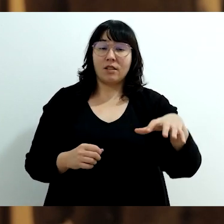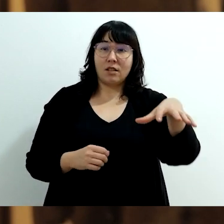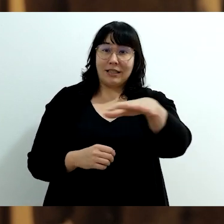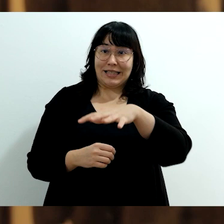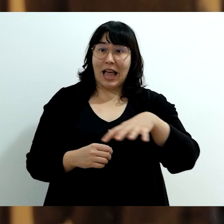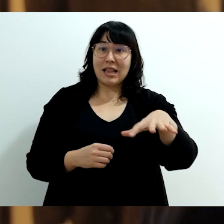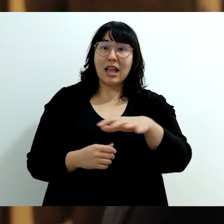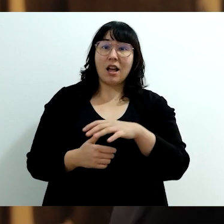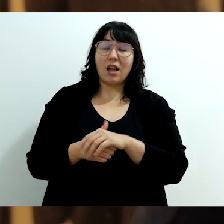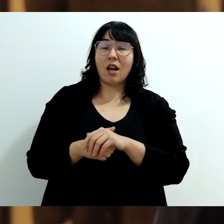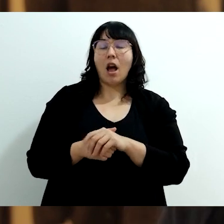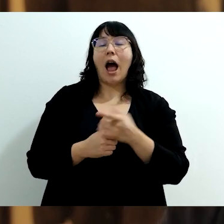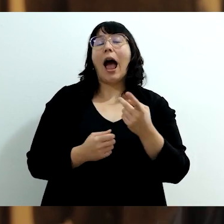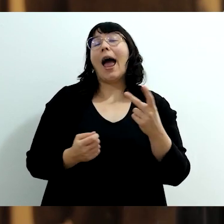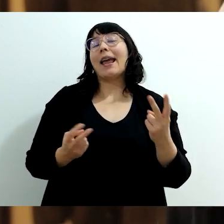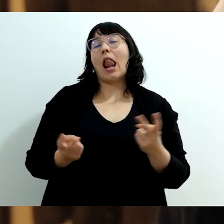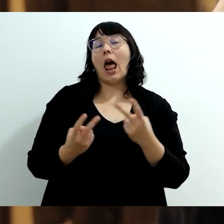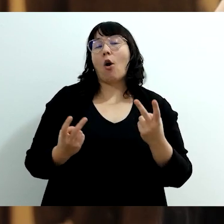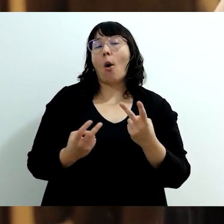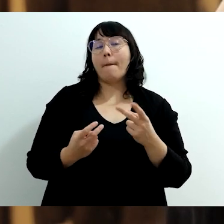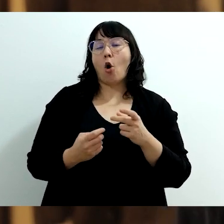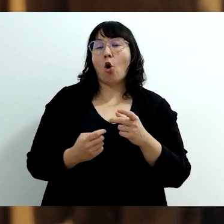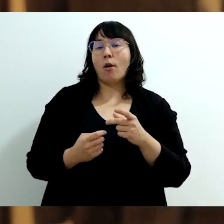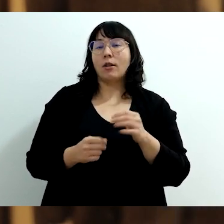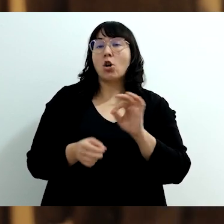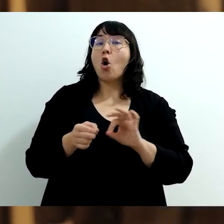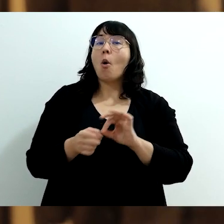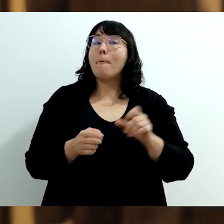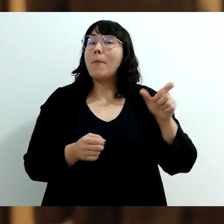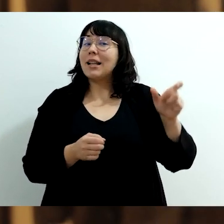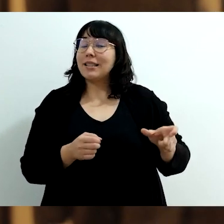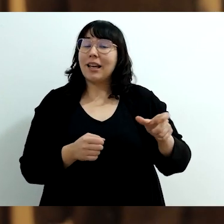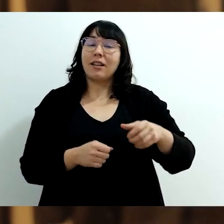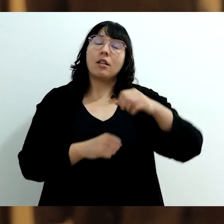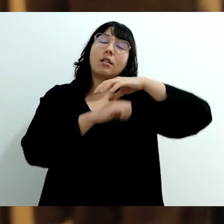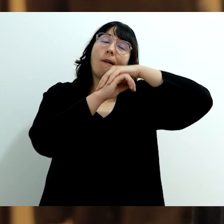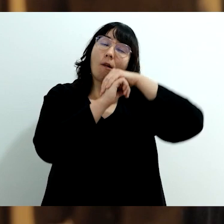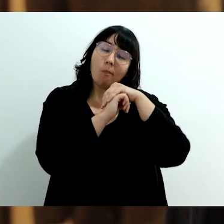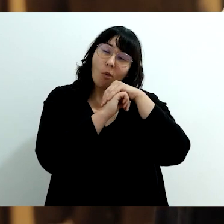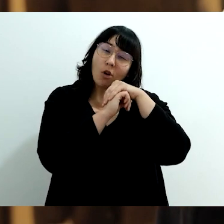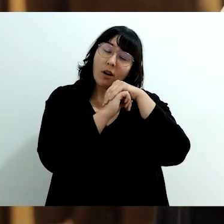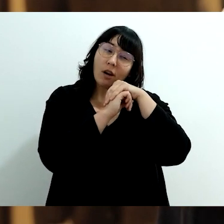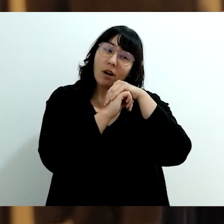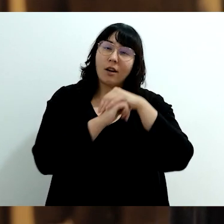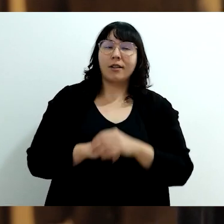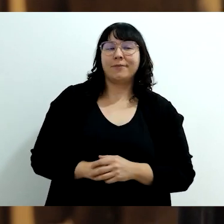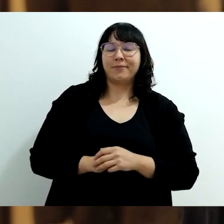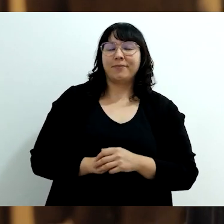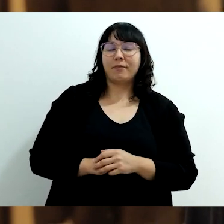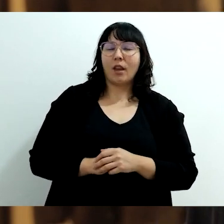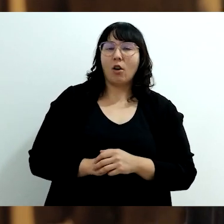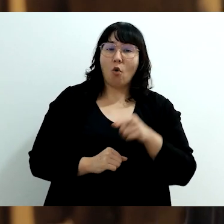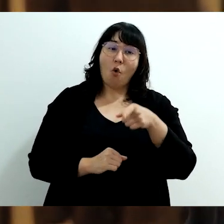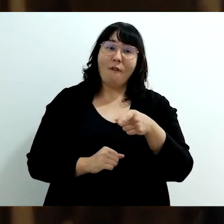kretanja, a ovaj oblik izuzetno je pogodan i za odmoj od pastira jer dozvoljava da se rukama čvrsto oslonio štap u